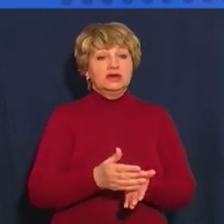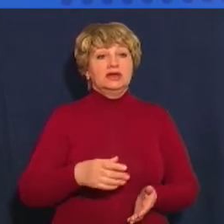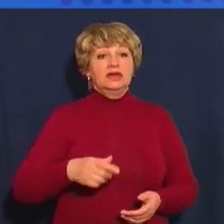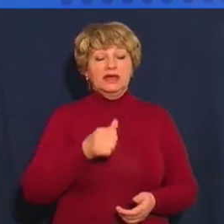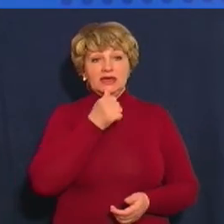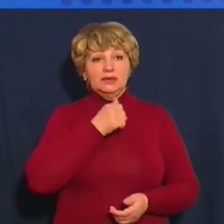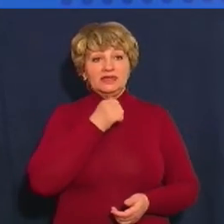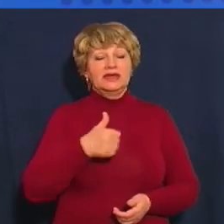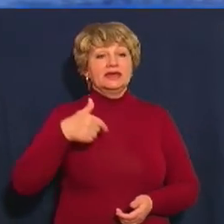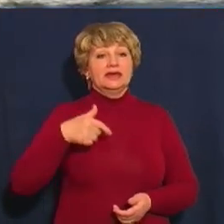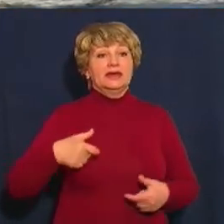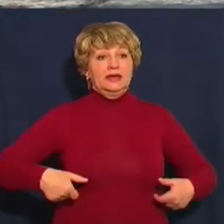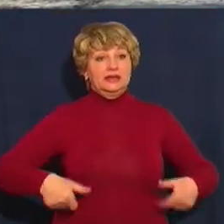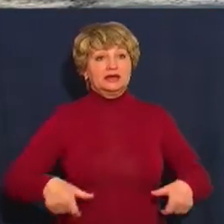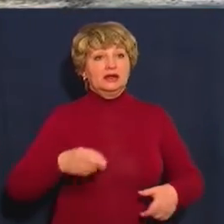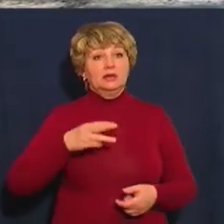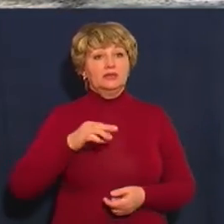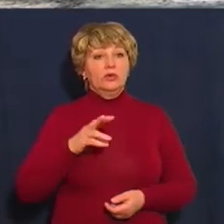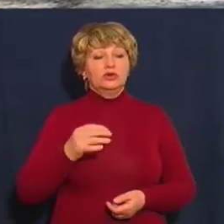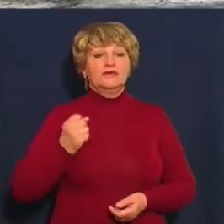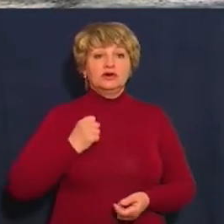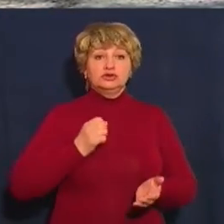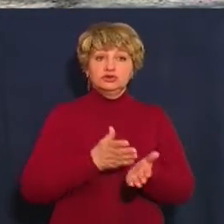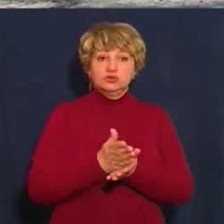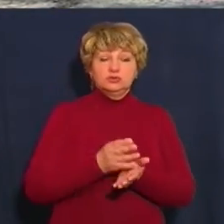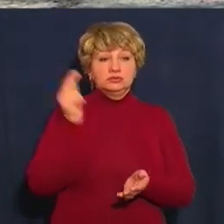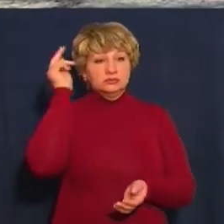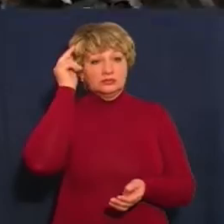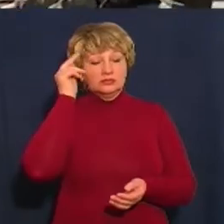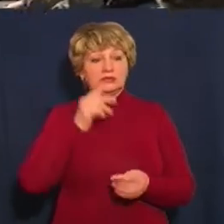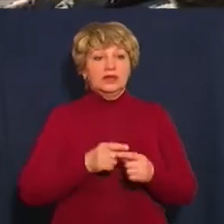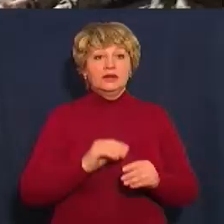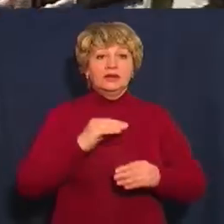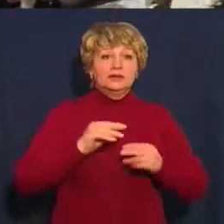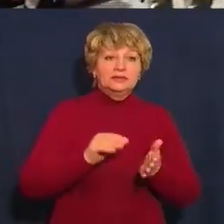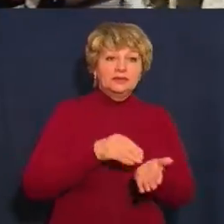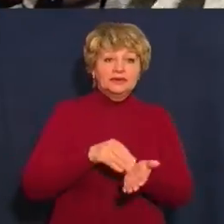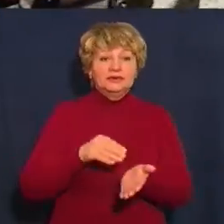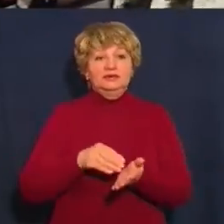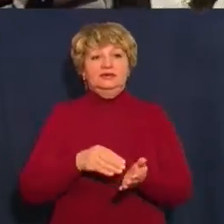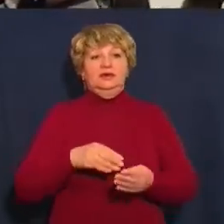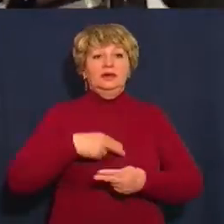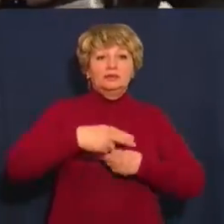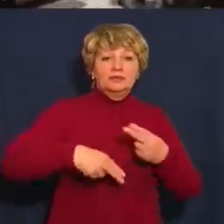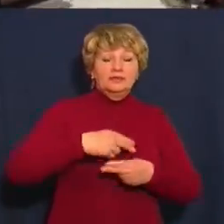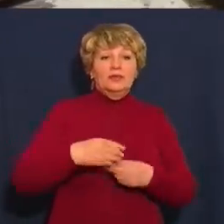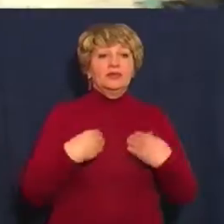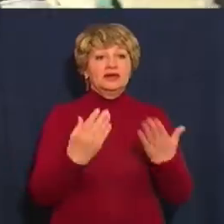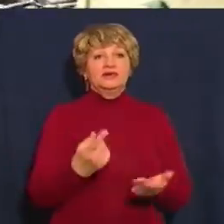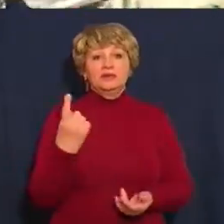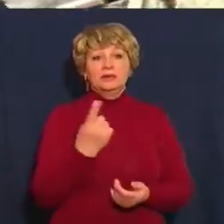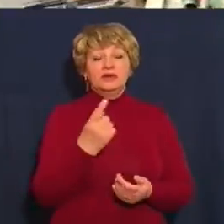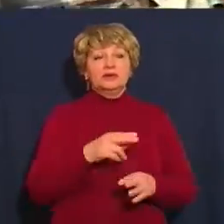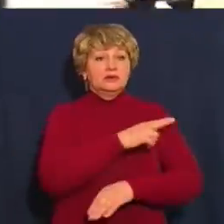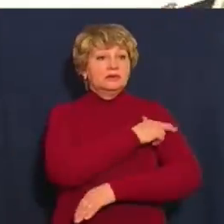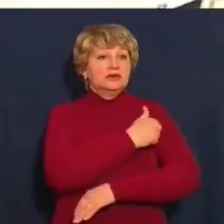-майора Ігоря Момота. Військовослужбовці навчалися обробляти та перев'язувати поранення, надавати першу медичну допомогу в